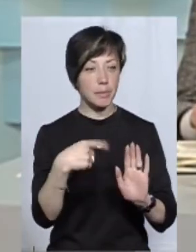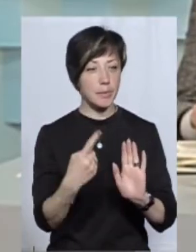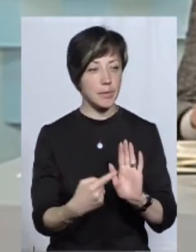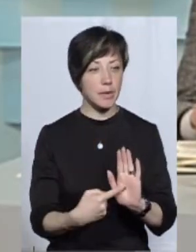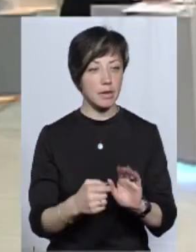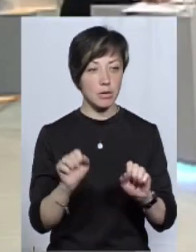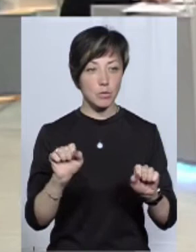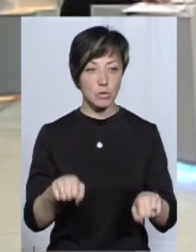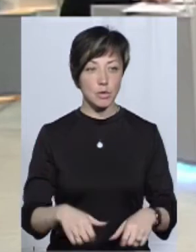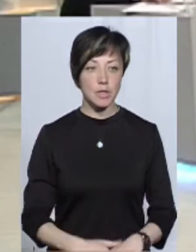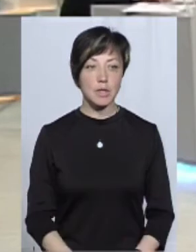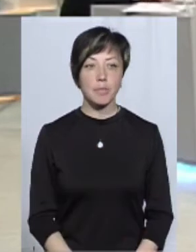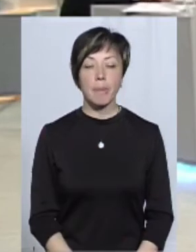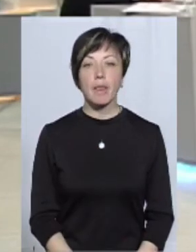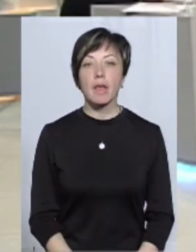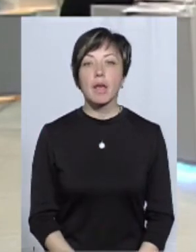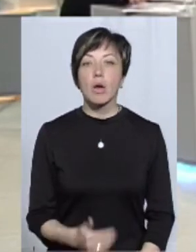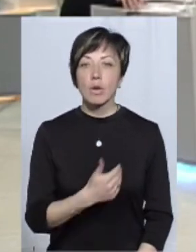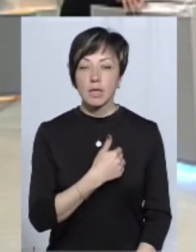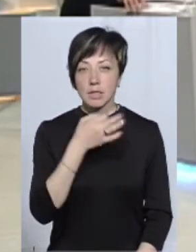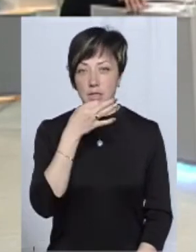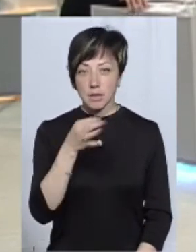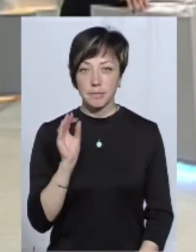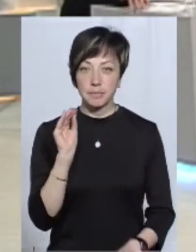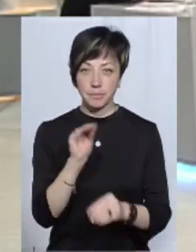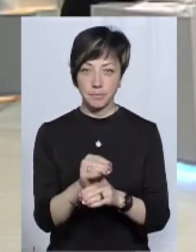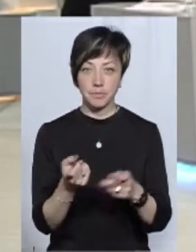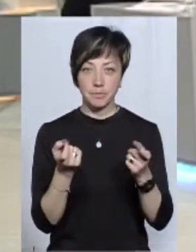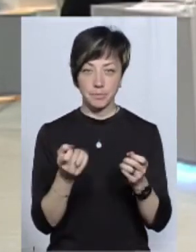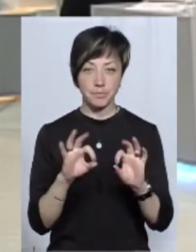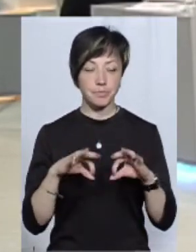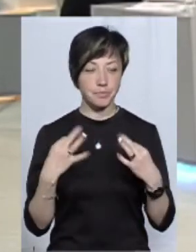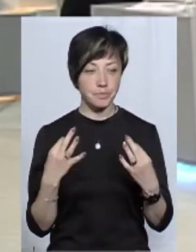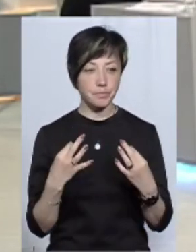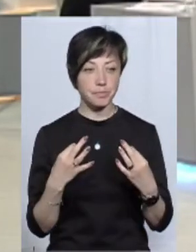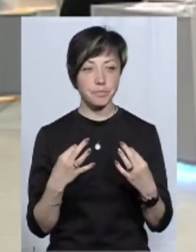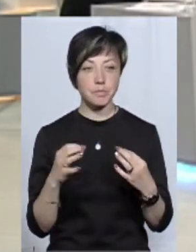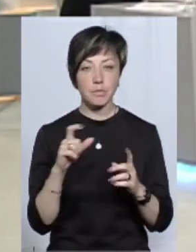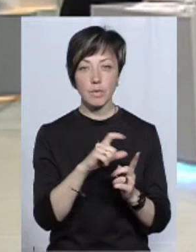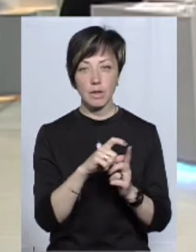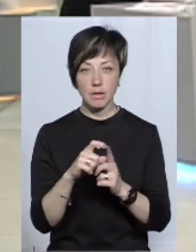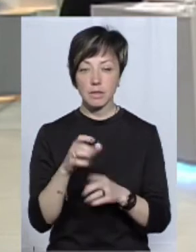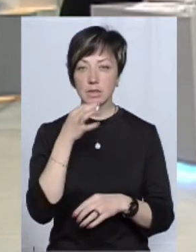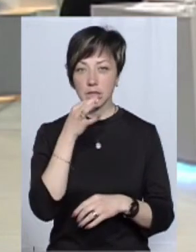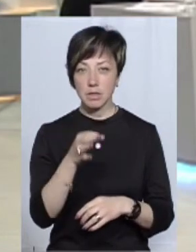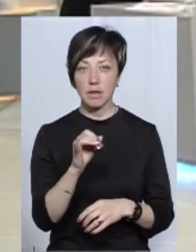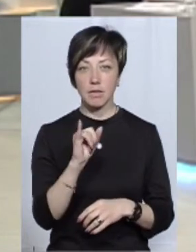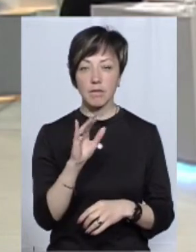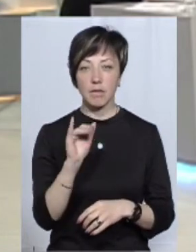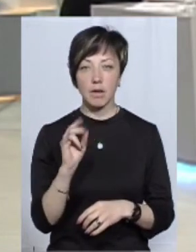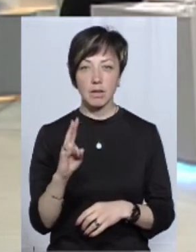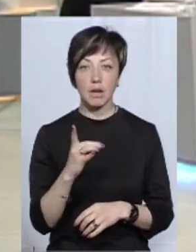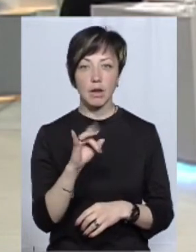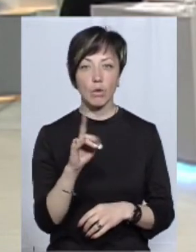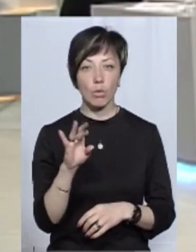запитання. Я хотіла сказати ще маленьку ремарочку, дозволите, стосовно тих слів, які зазначив Іван